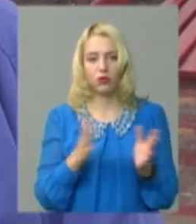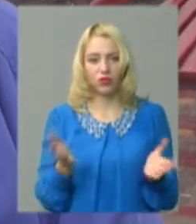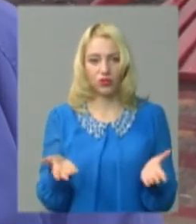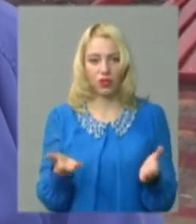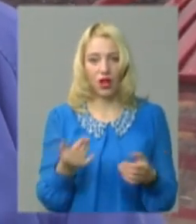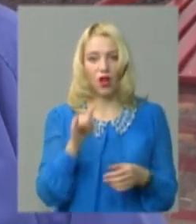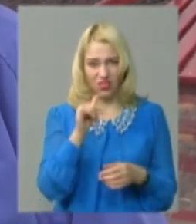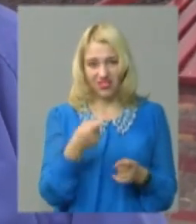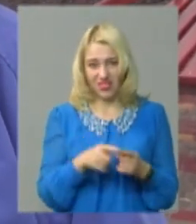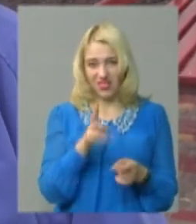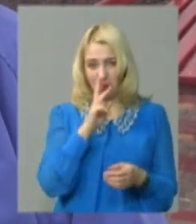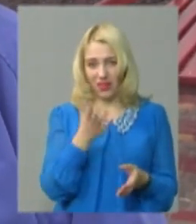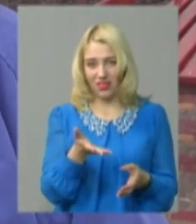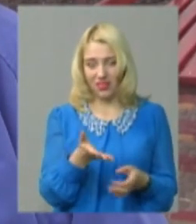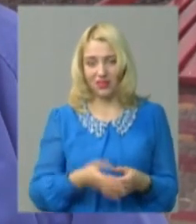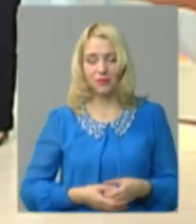Хіба це зарплата?